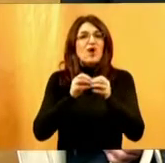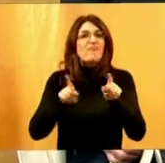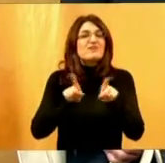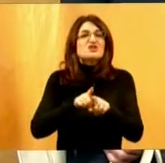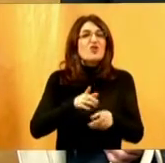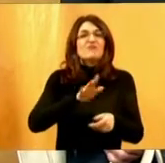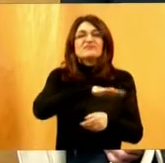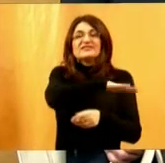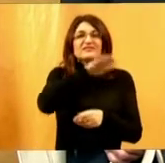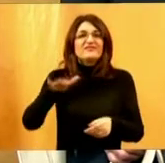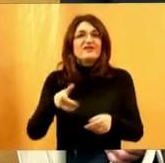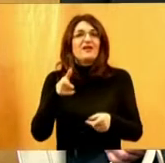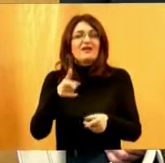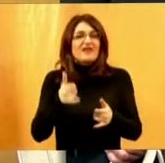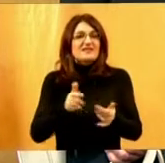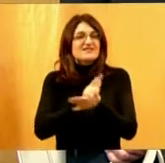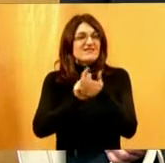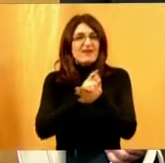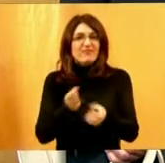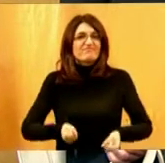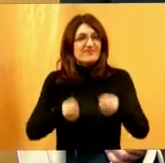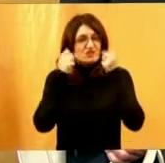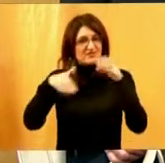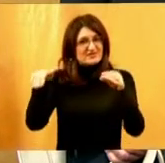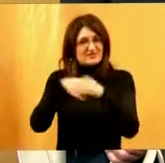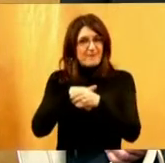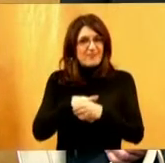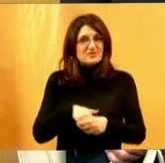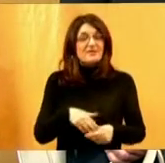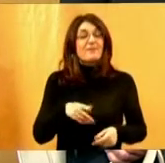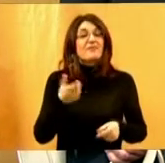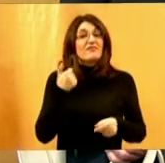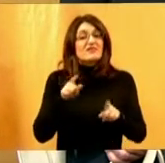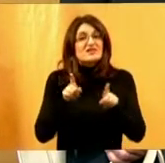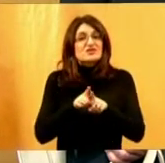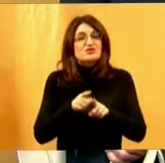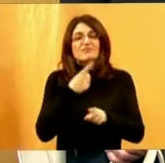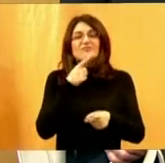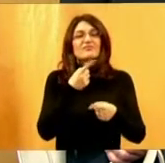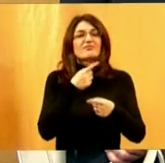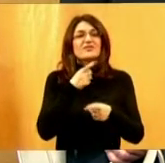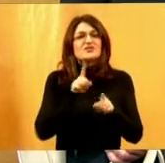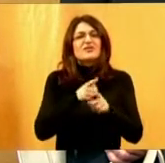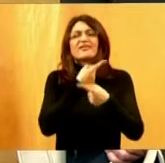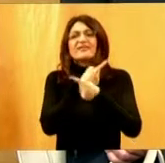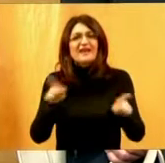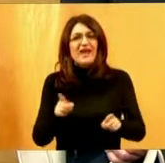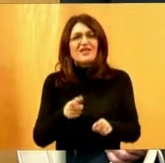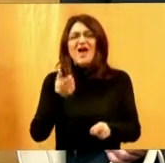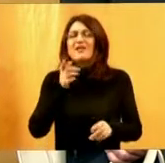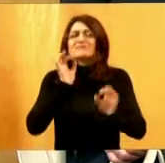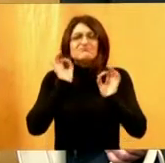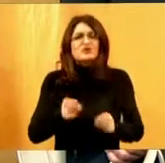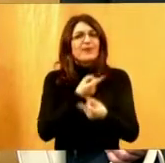svih danas u društvu velik. Ali treba imati na umu činjenicu da nikada, ali baš nikada,